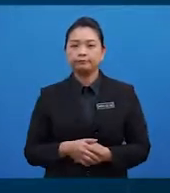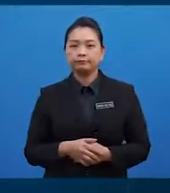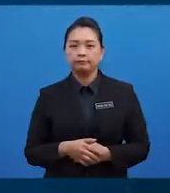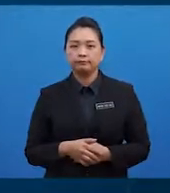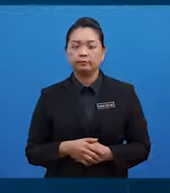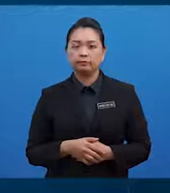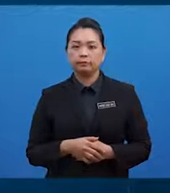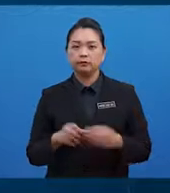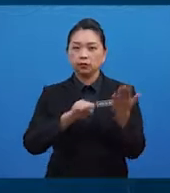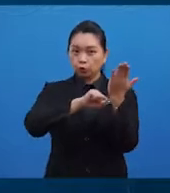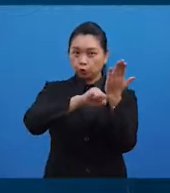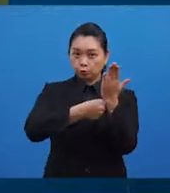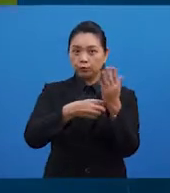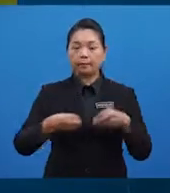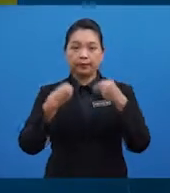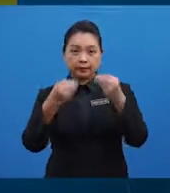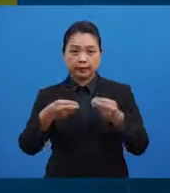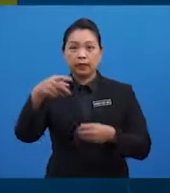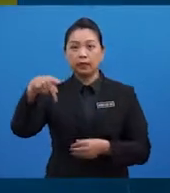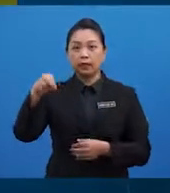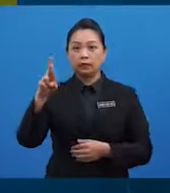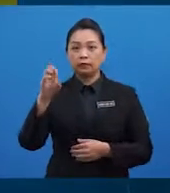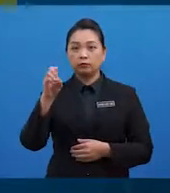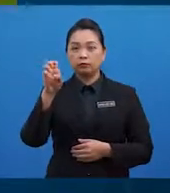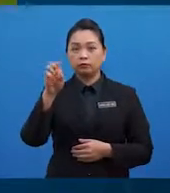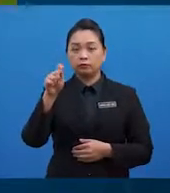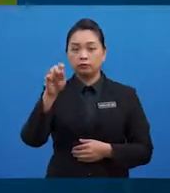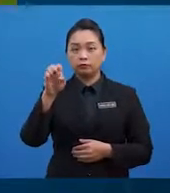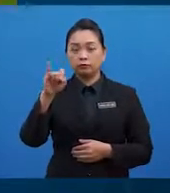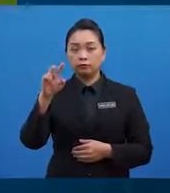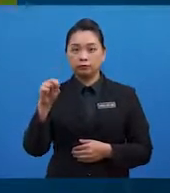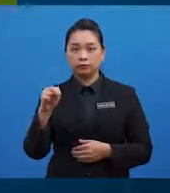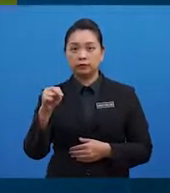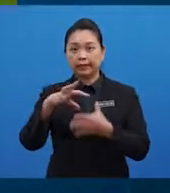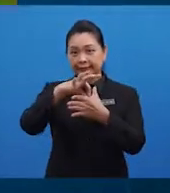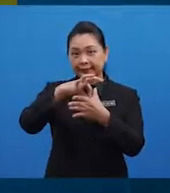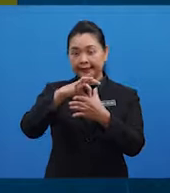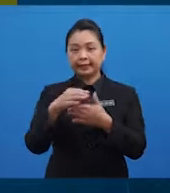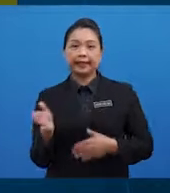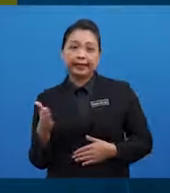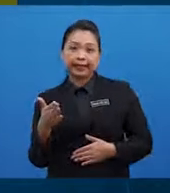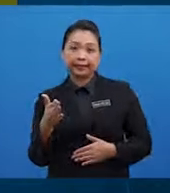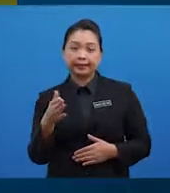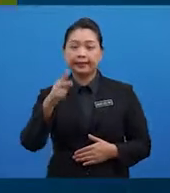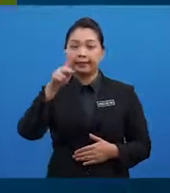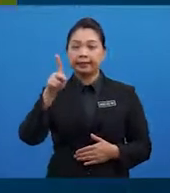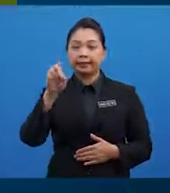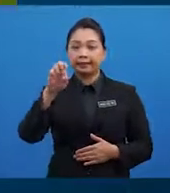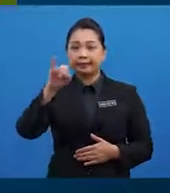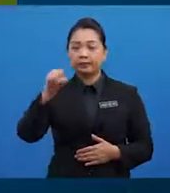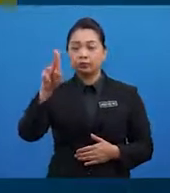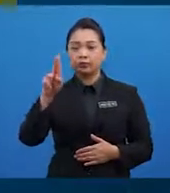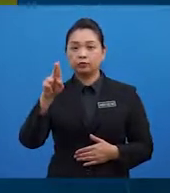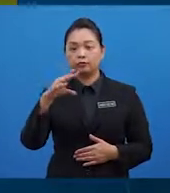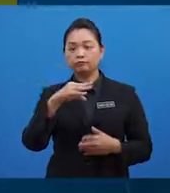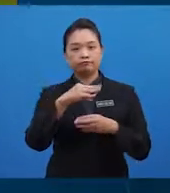sumber bagi protein adalah seperti daging, ikan, keju dan sebagainya.